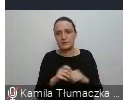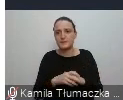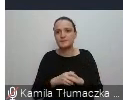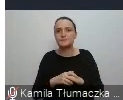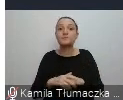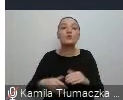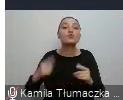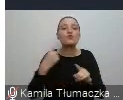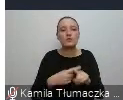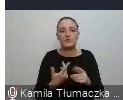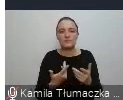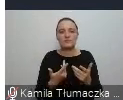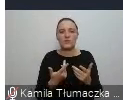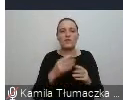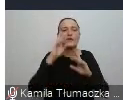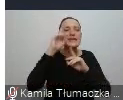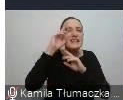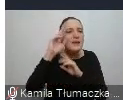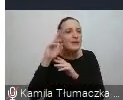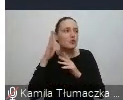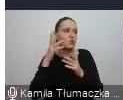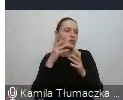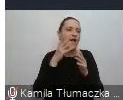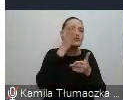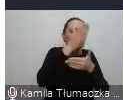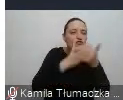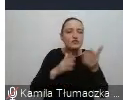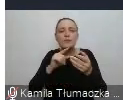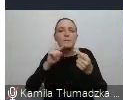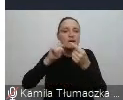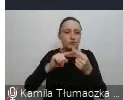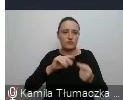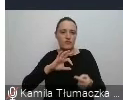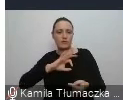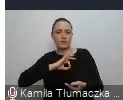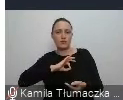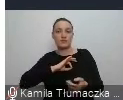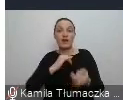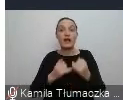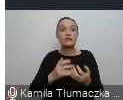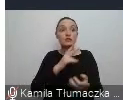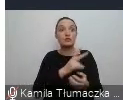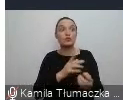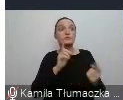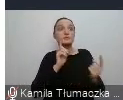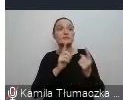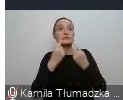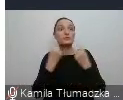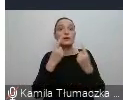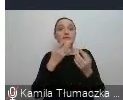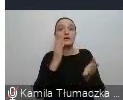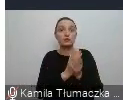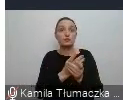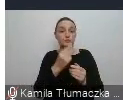Dodatkowo tendencyjnie interpretujemy napływające informacje, a jeśli już ktoś nas postawi w sytuacji, że nie możemy